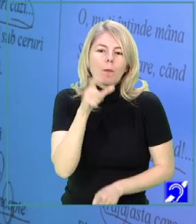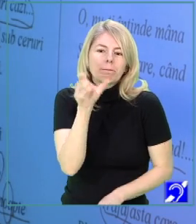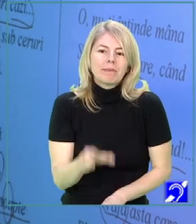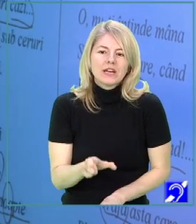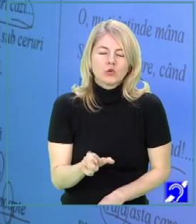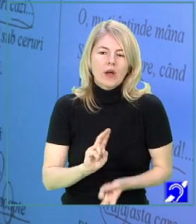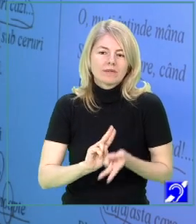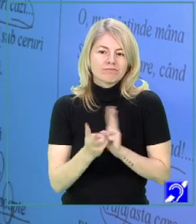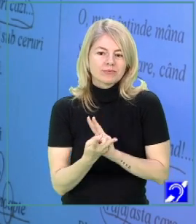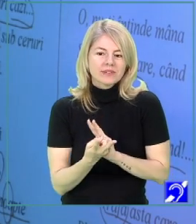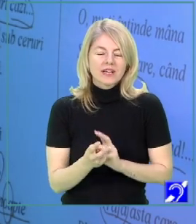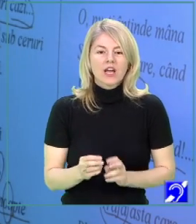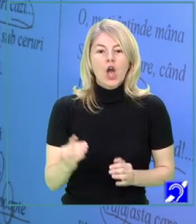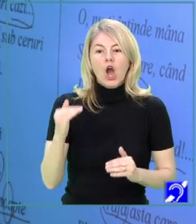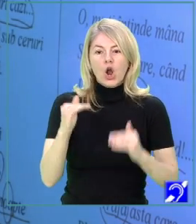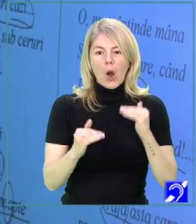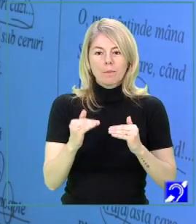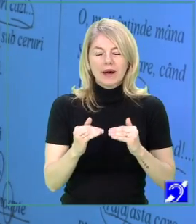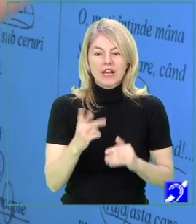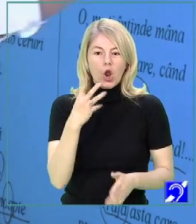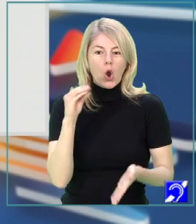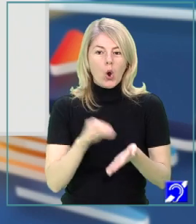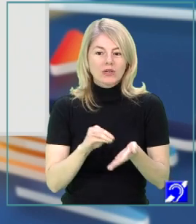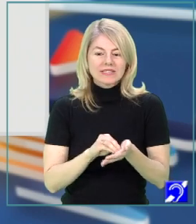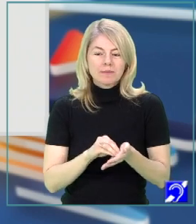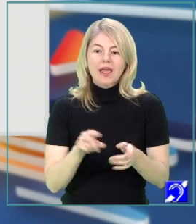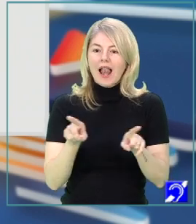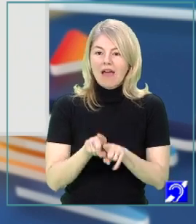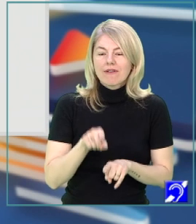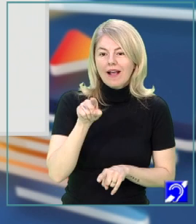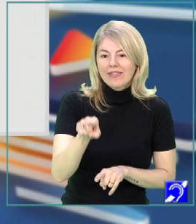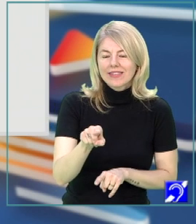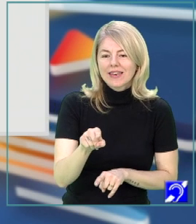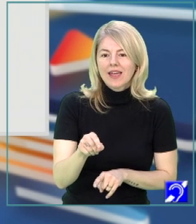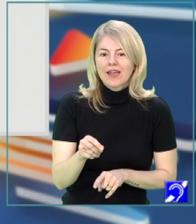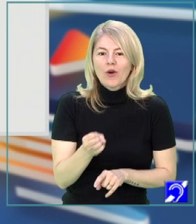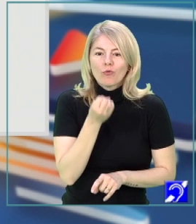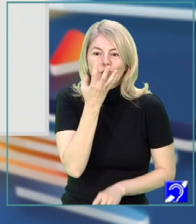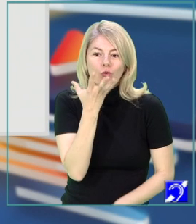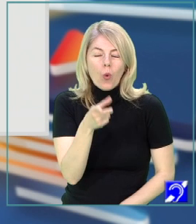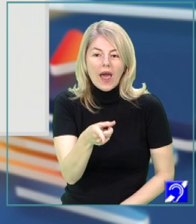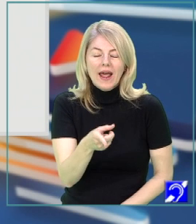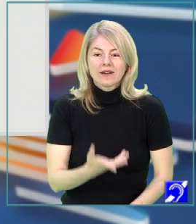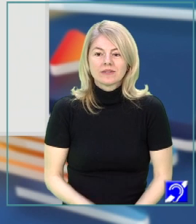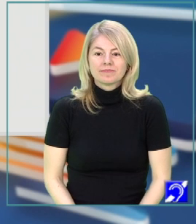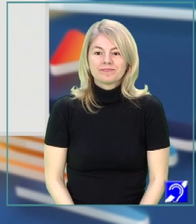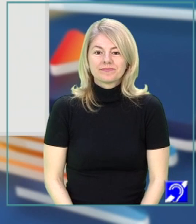iar comparația o simte ca și tine plăpându-l stânjenel,